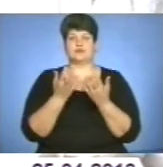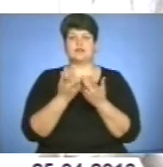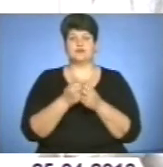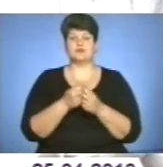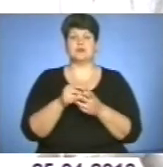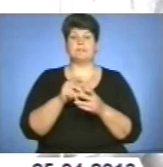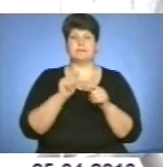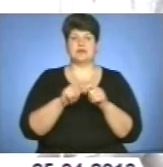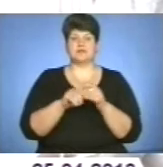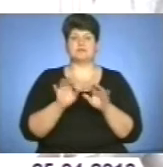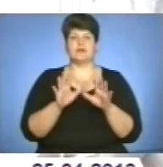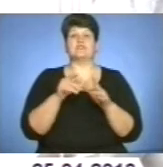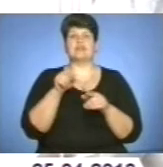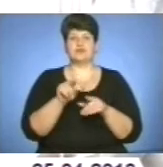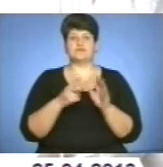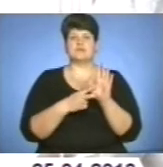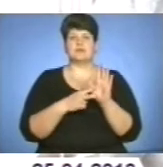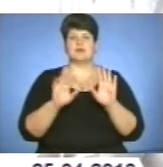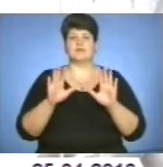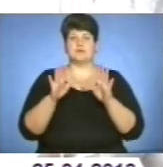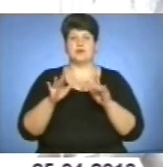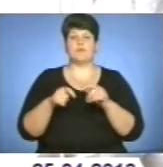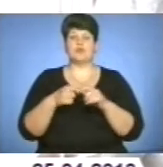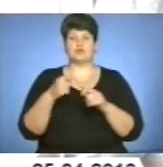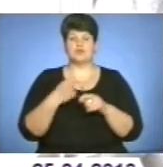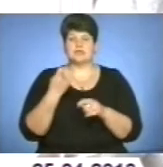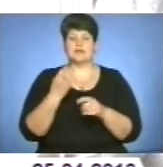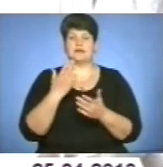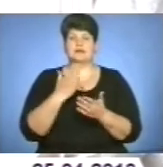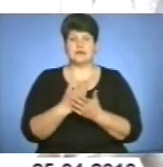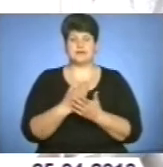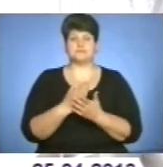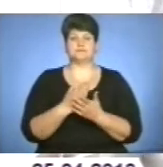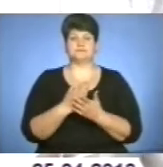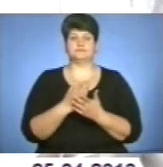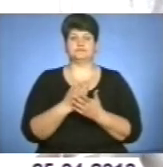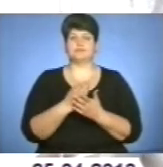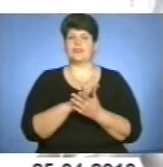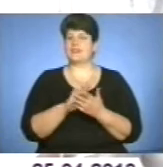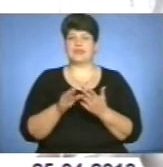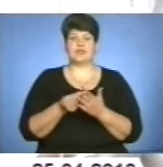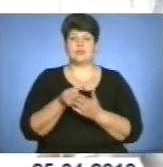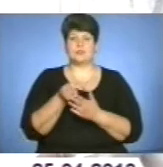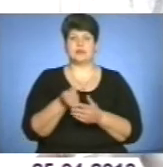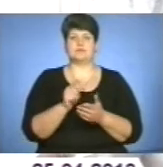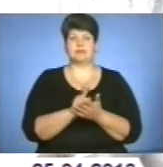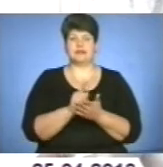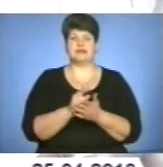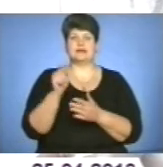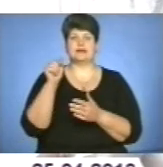З них у семи випадках порушення призвели до недоплат пенсії на суму